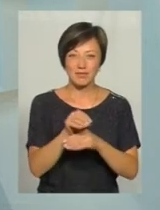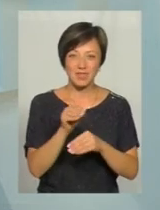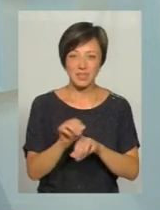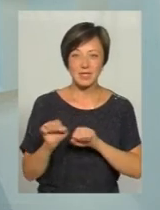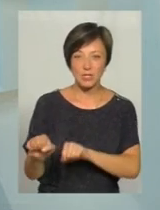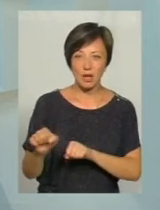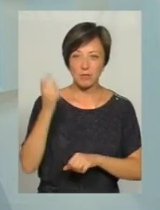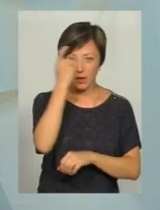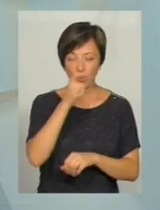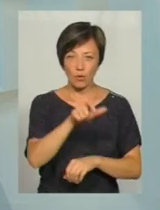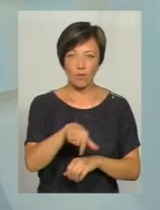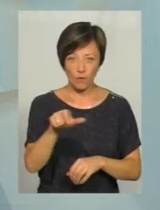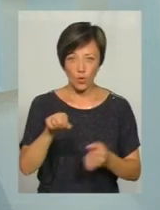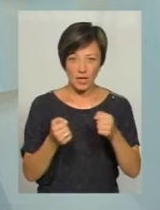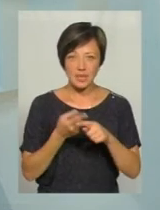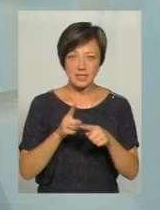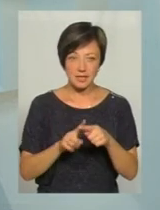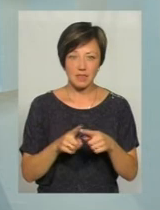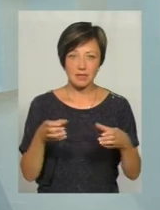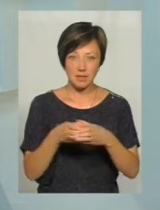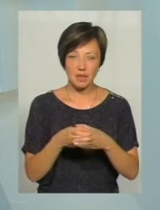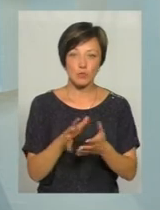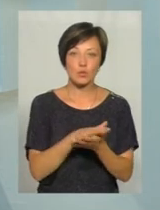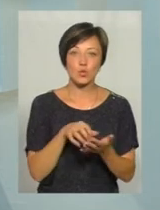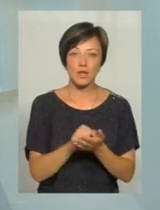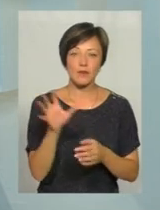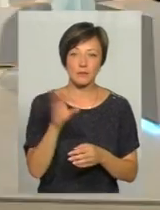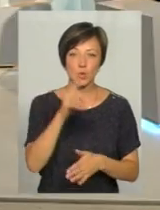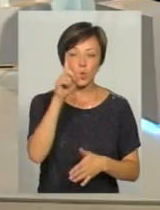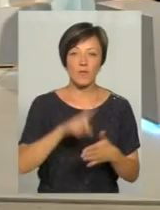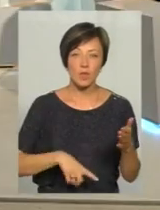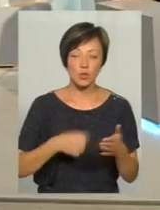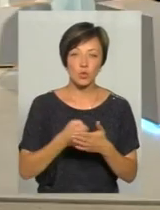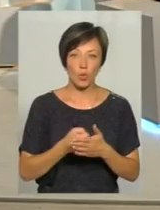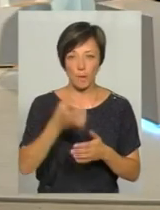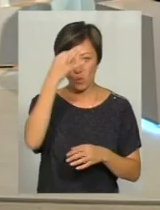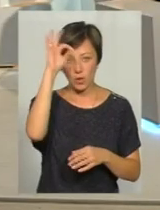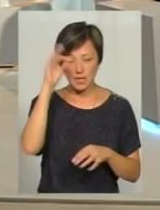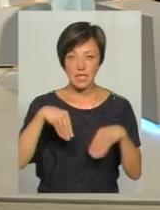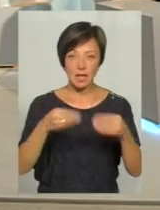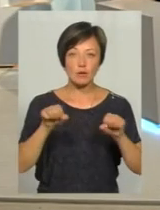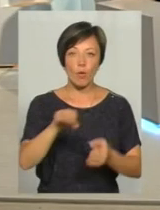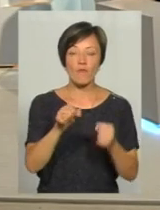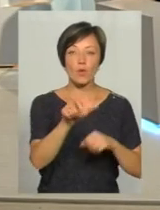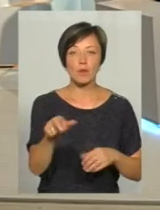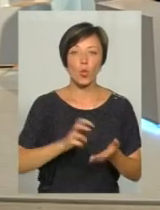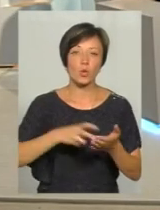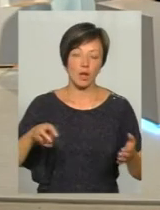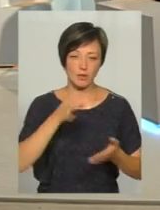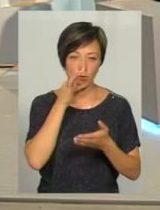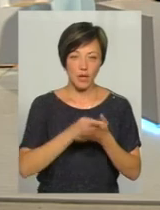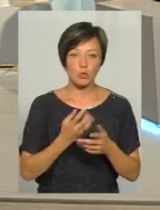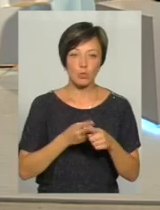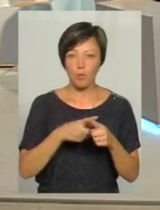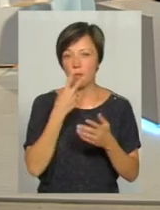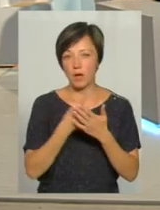захищають натверезого водія, от саме цей класт, він і псує цю довіру, і дає змогу водіям уникати відповідальність. Тобто, вони